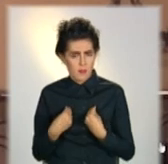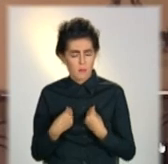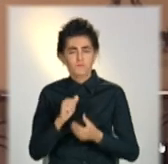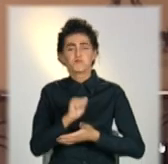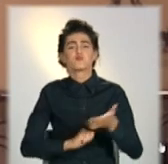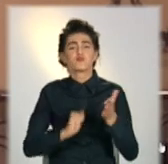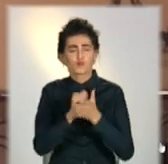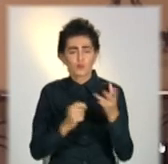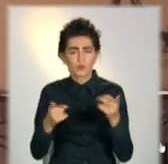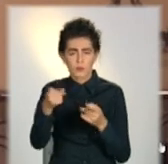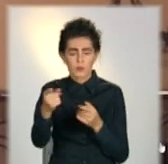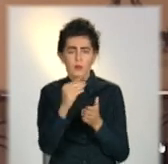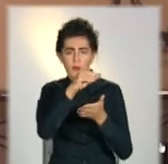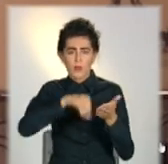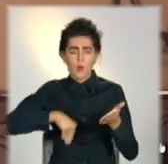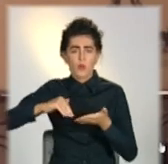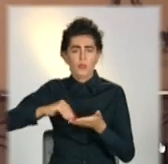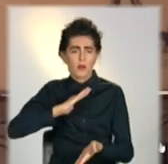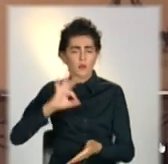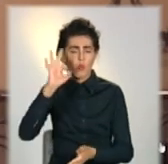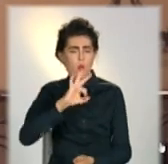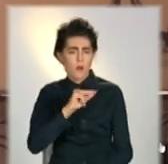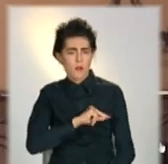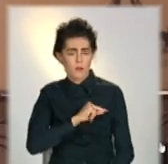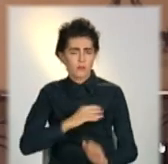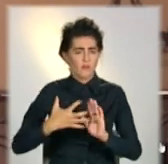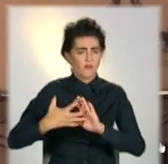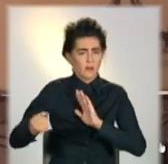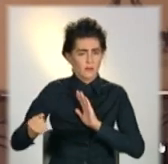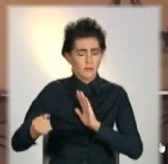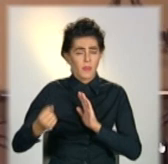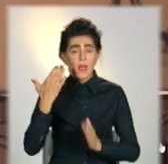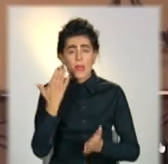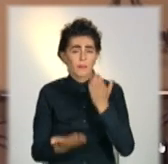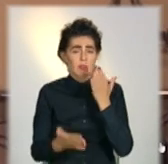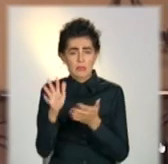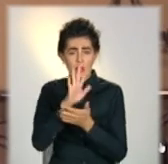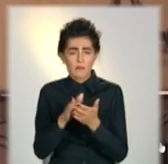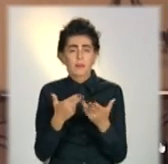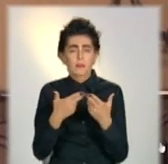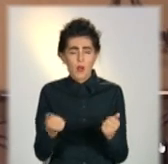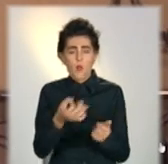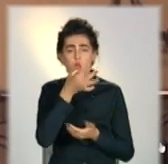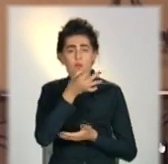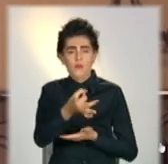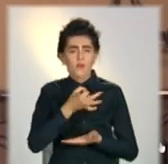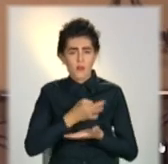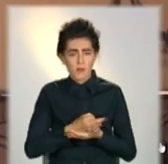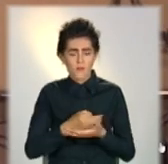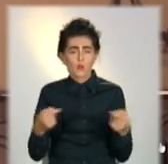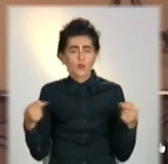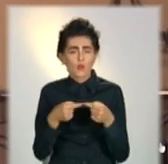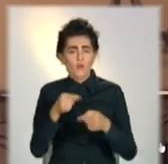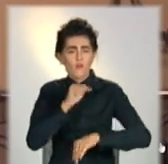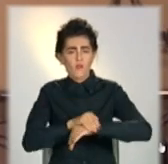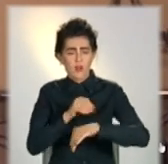причини, чому їй відмовляють у працевлаштуванні. Якщо на таке звернення буде надана відповідь, які будуть міститись конкретні